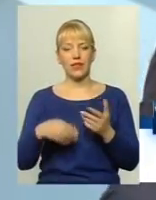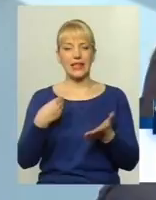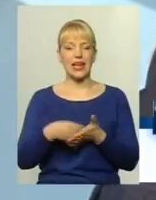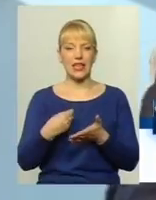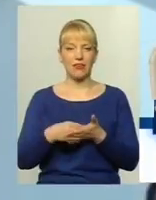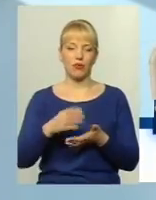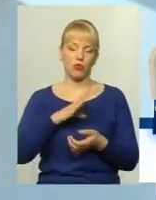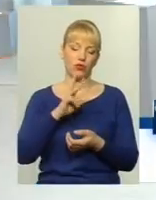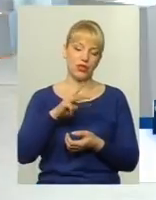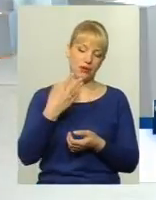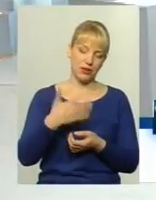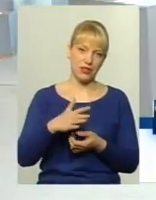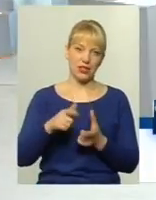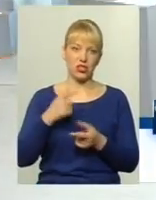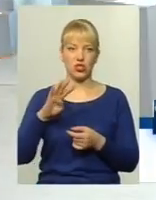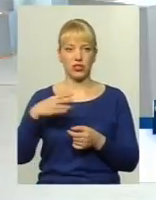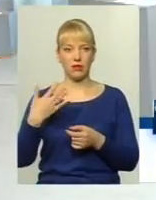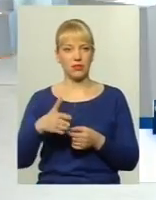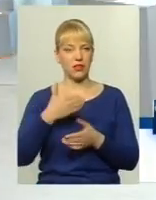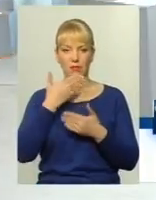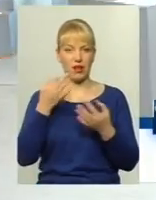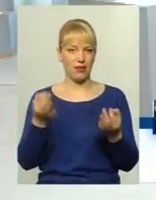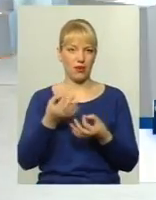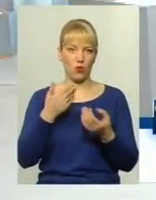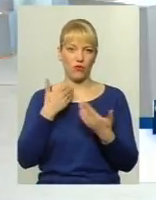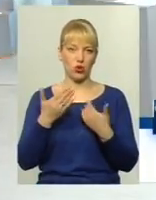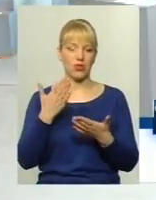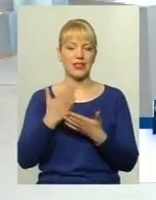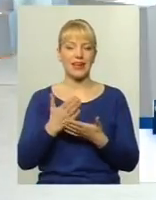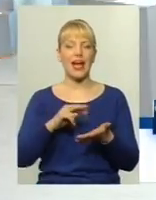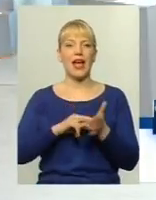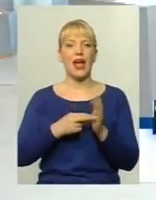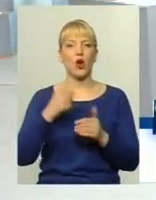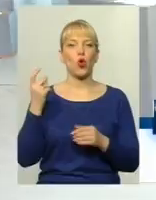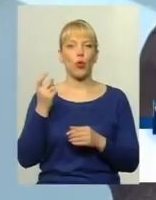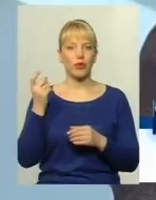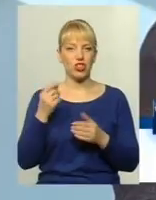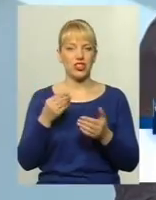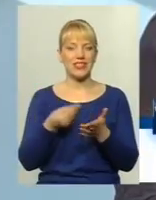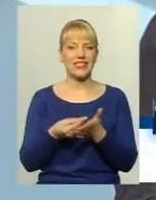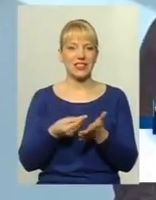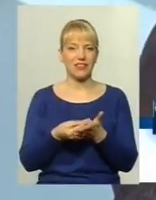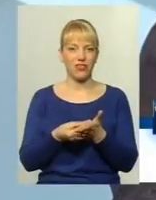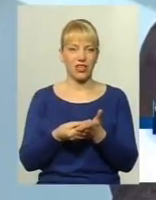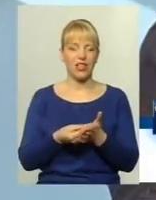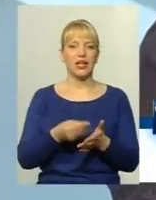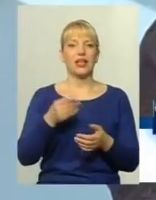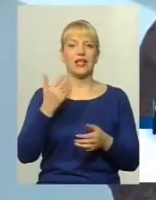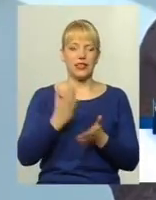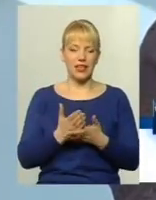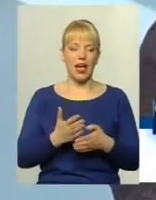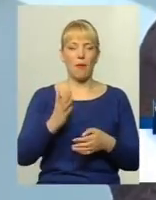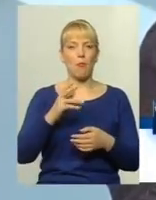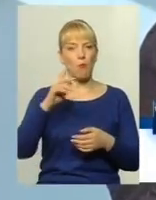3,50 чи 4,50 Немає ніякого відношення Є економічні цифри, є економічна політика